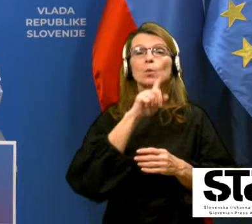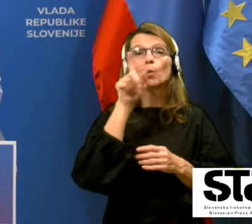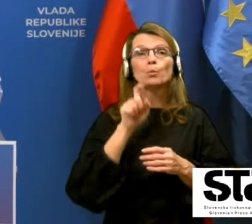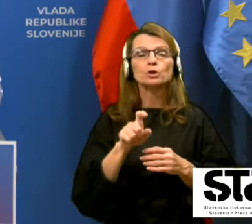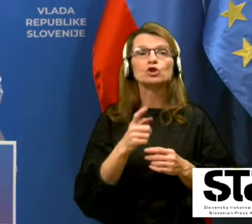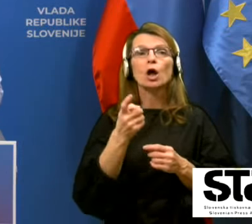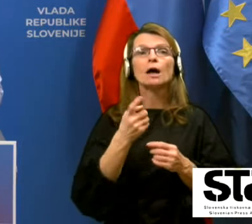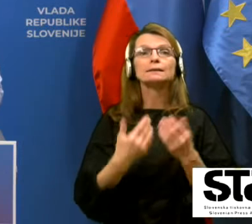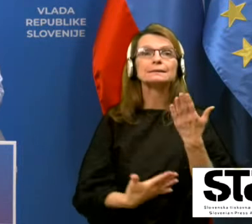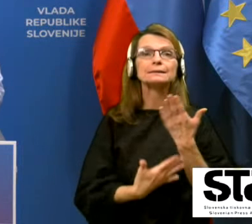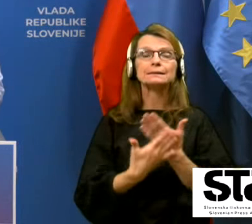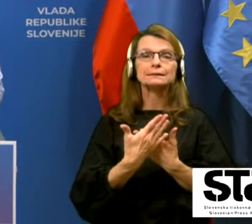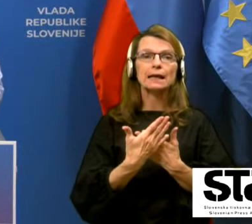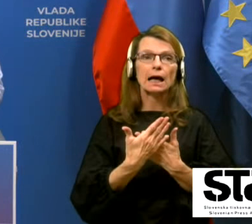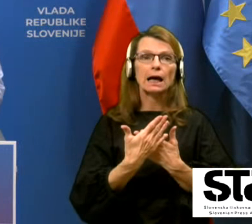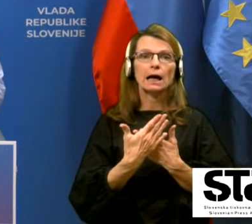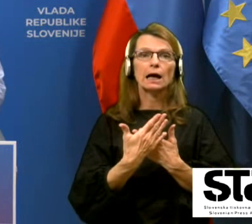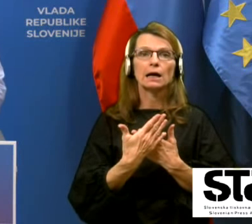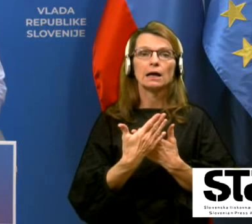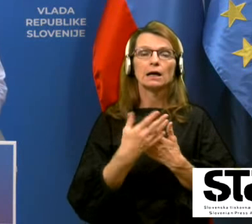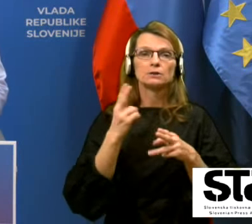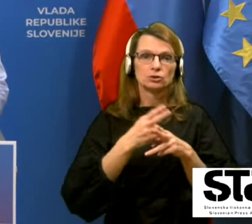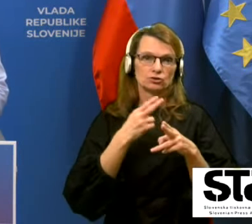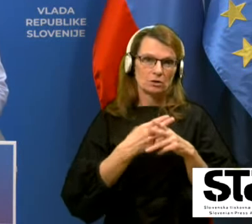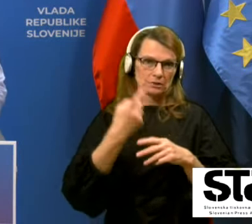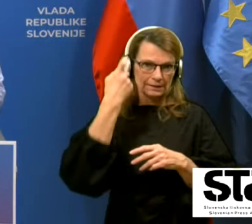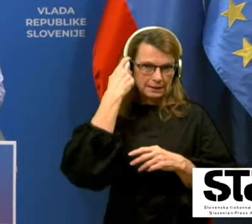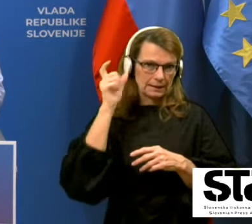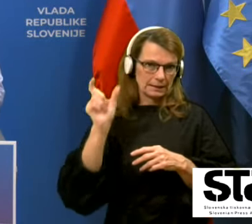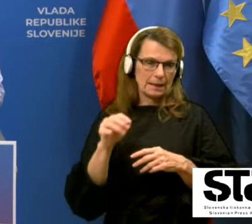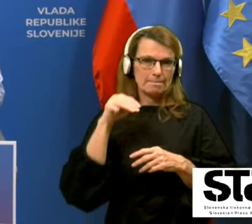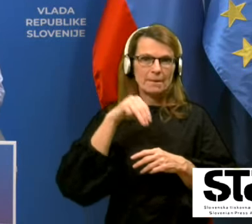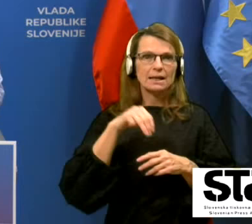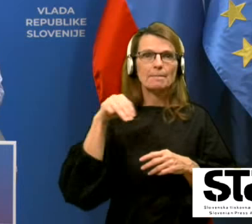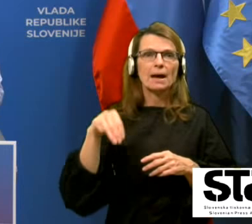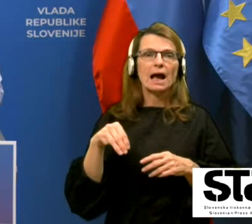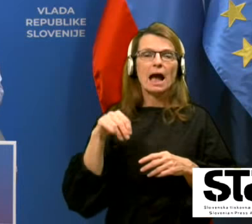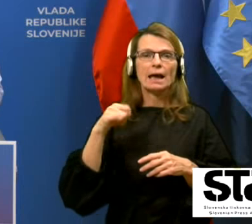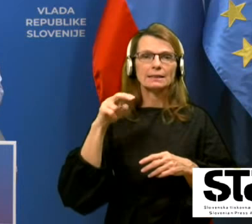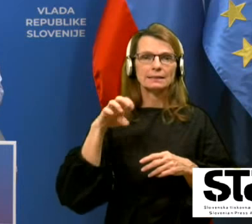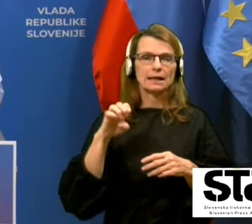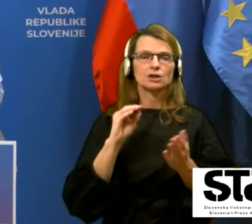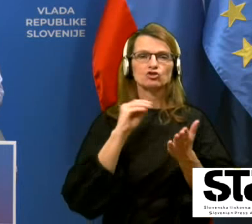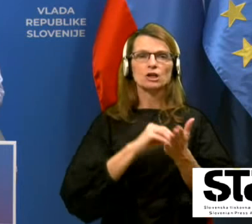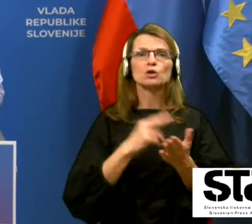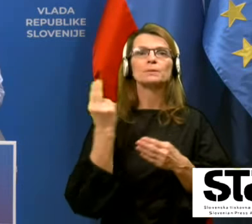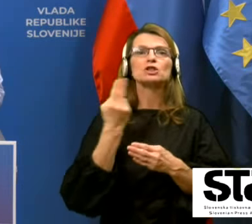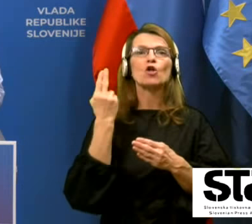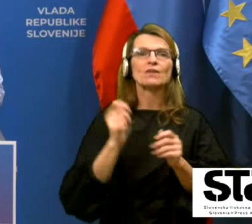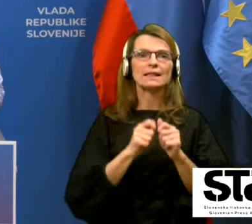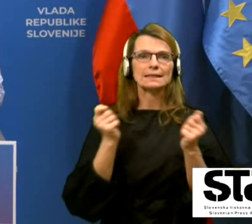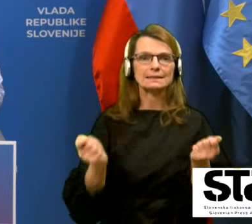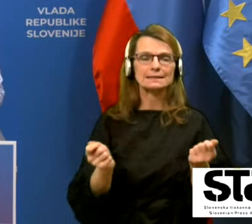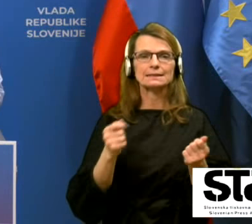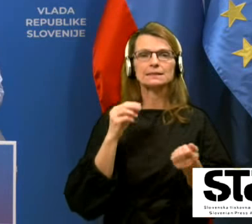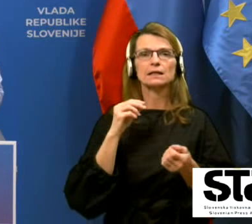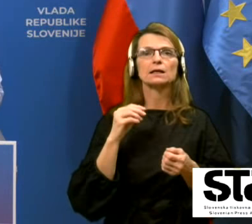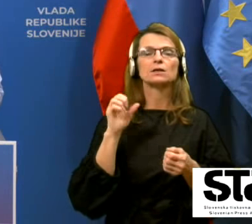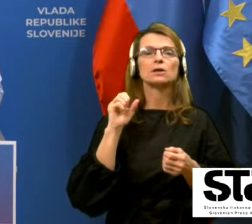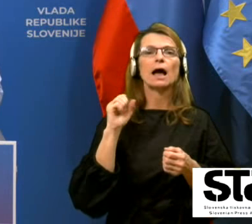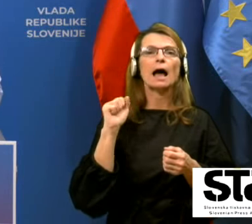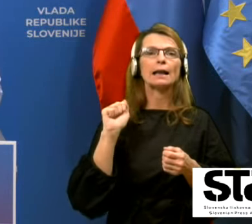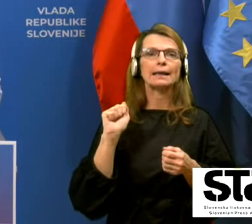vprašanje za državno sekretarko Marijo Magajne. Če so pis Slovenec, to je gospa Lenka